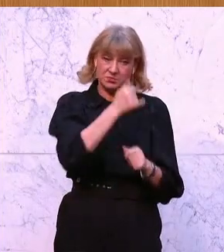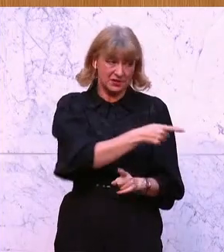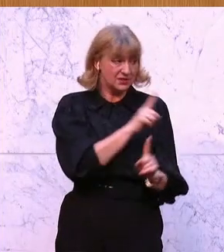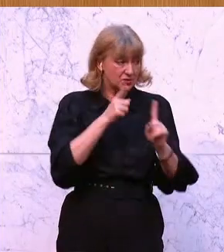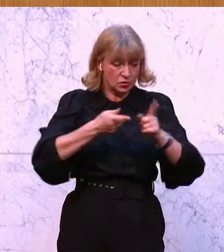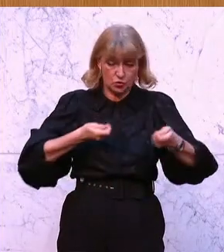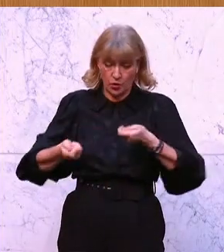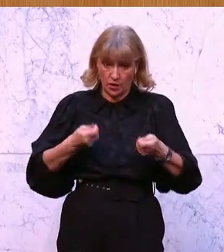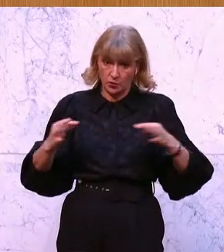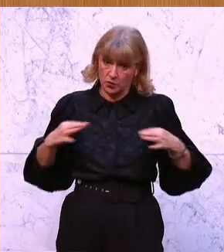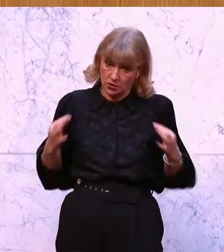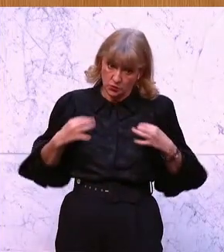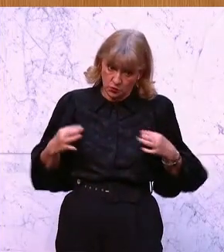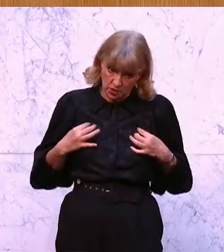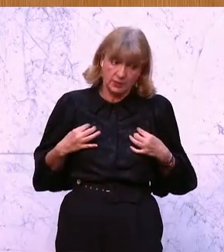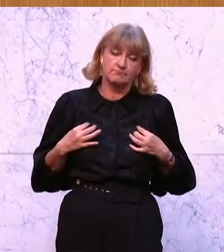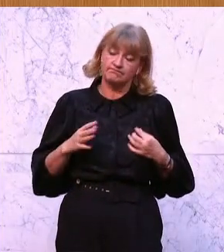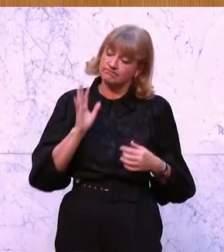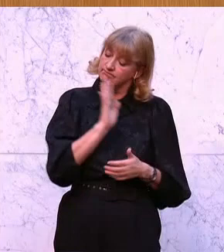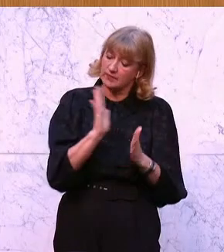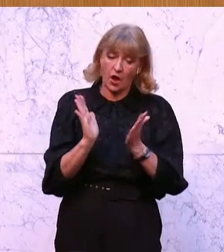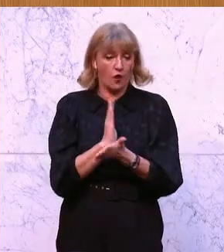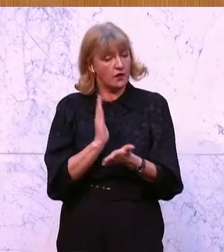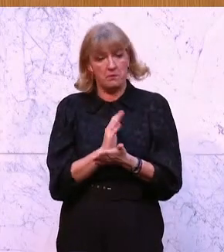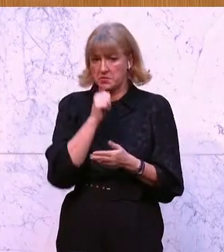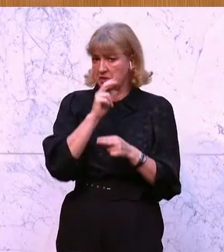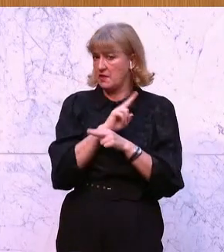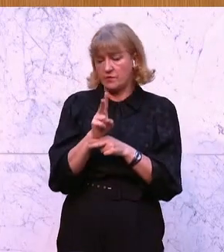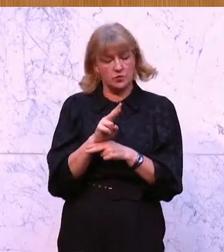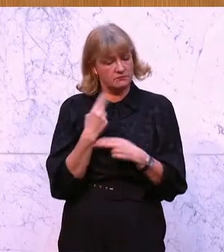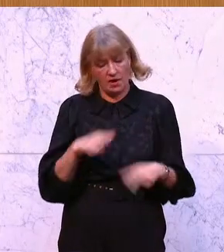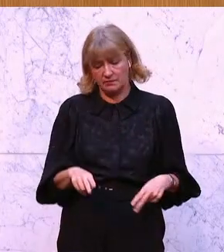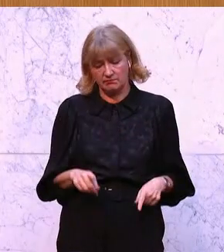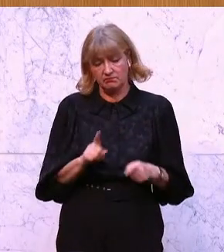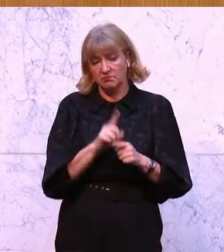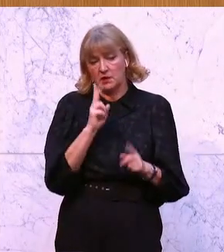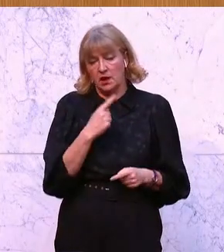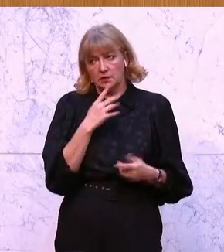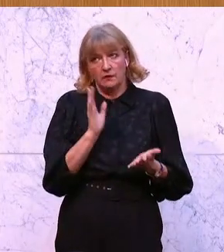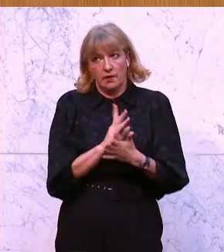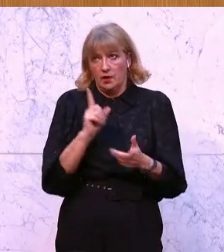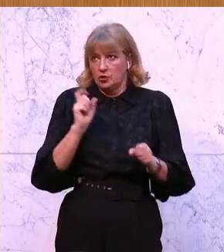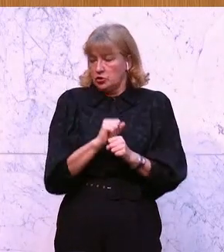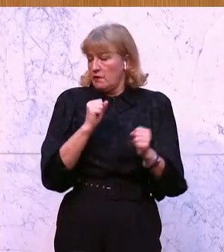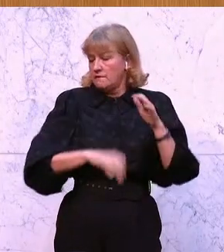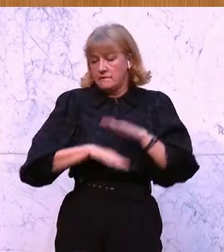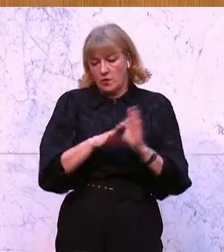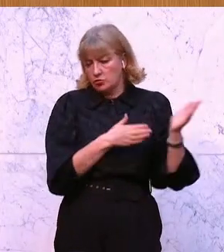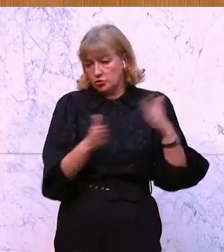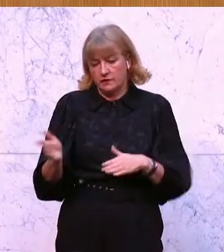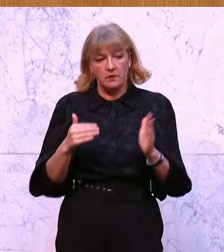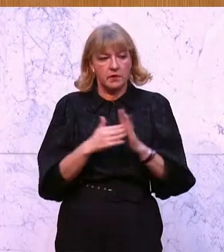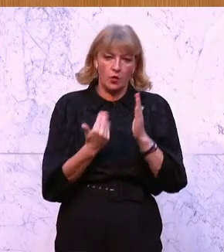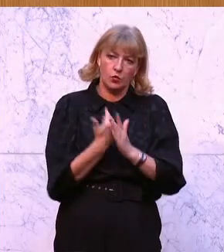Zielsteuerungssystem Gesundheit hat seine Aufgabe bei weitem nicht erfüllt. Man könnte sogar sagen, es ist kläglich gescheitert und bedarf einem